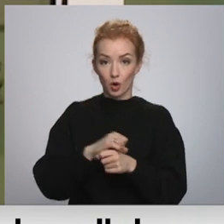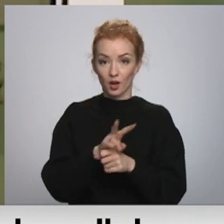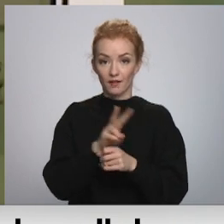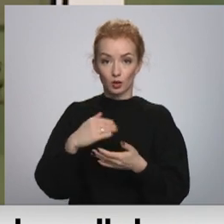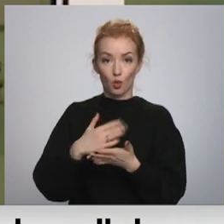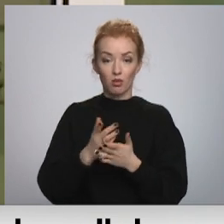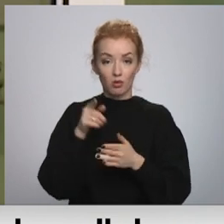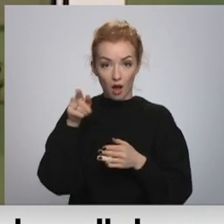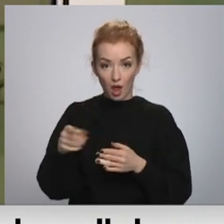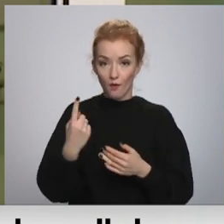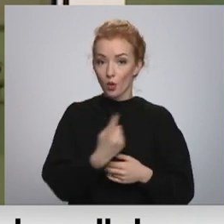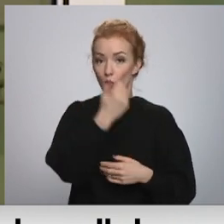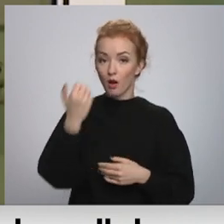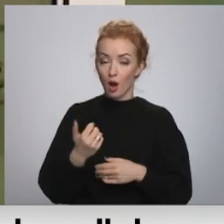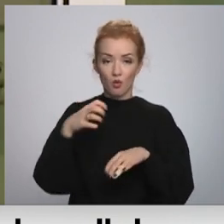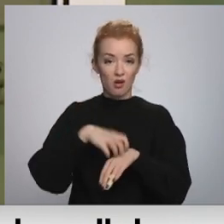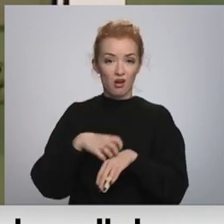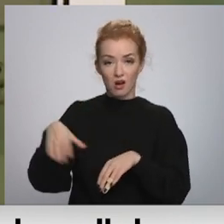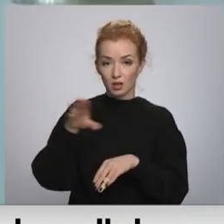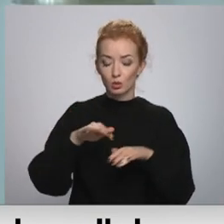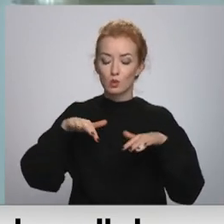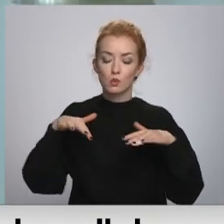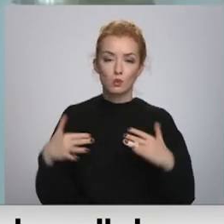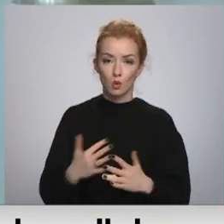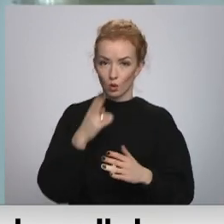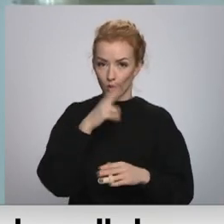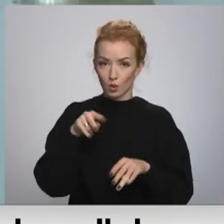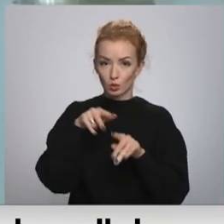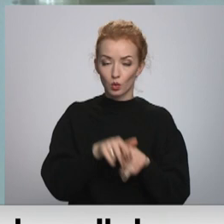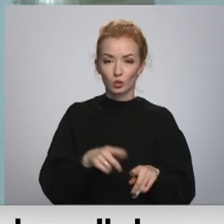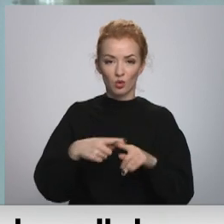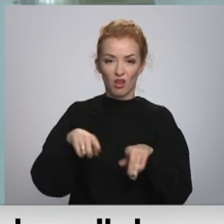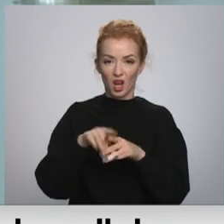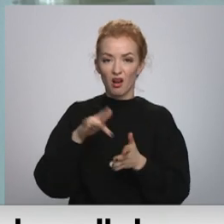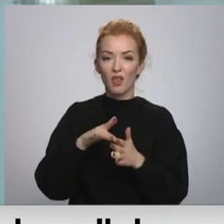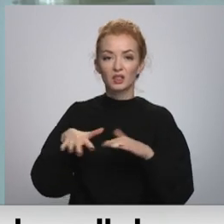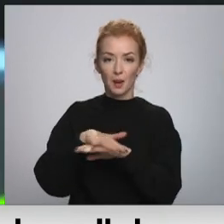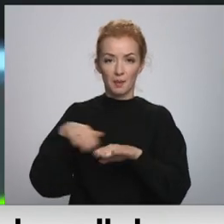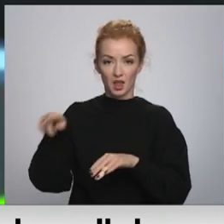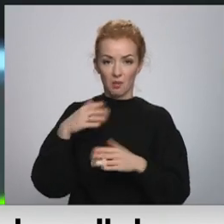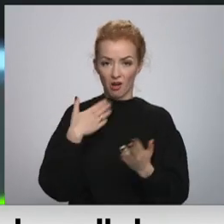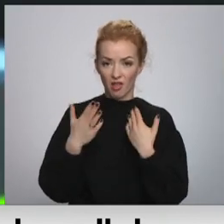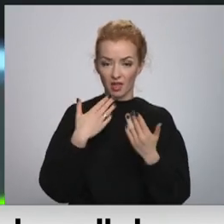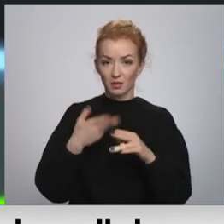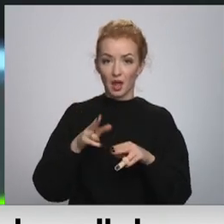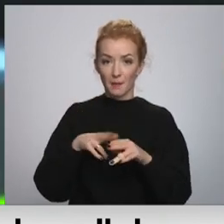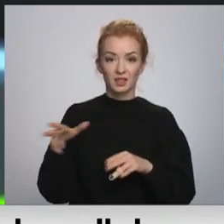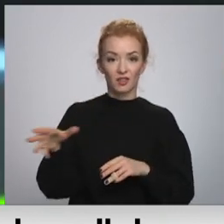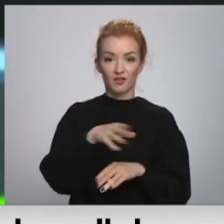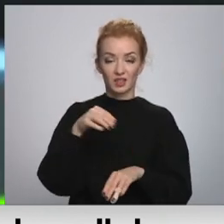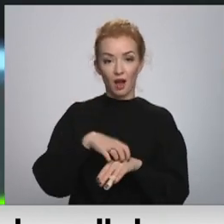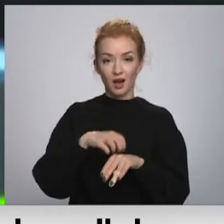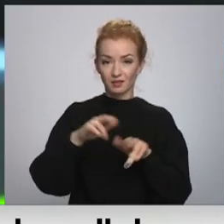Ārst ir pārguruši no lielās slodzas un galvenokārt no sabiedrības nicinošās attieksmes. Tāpēc visi kameras priekšā